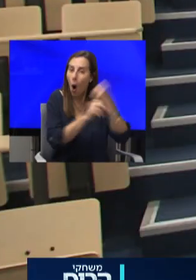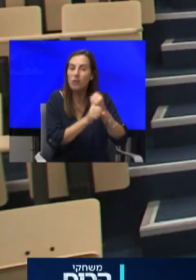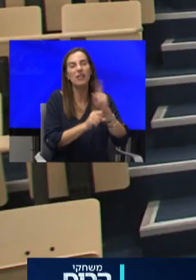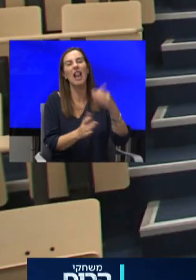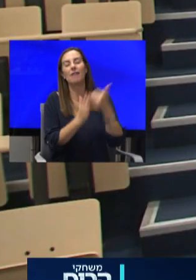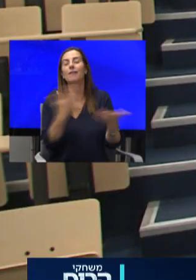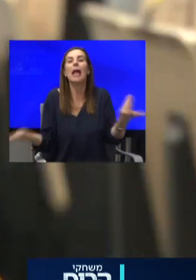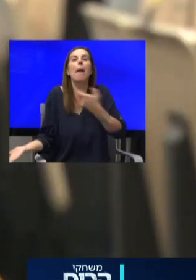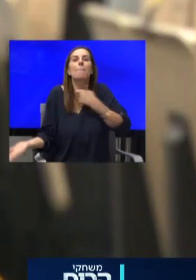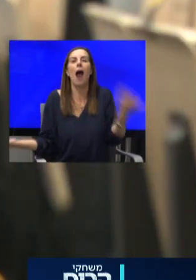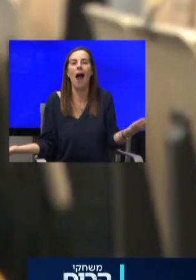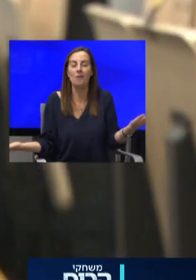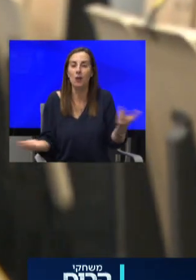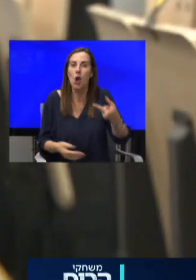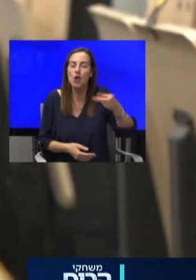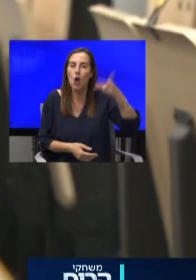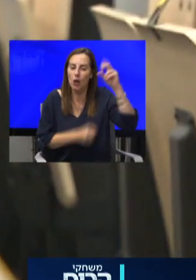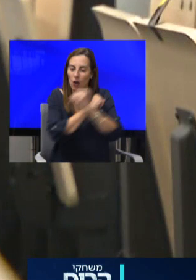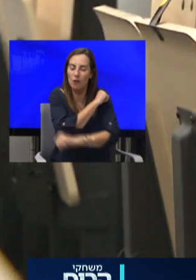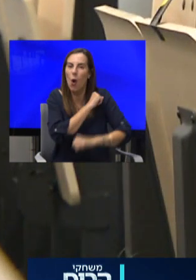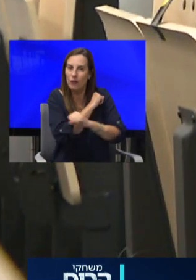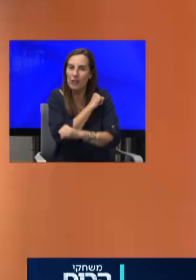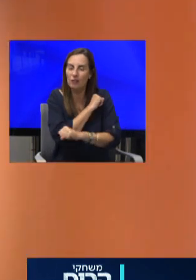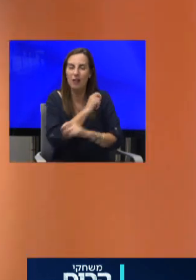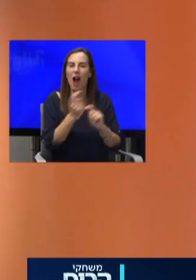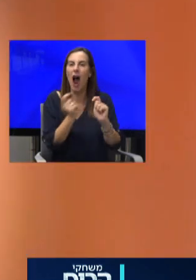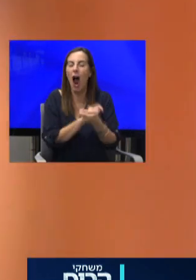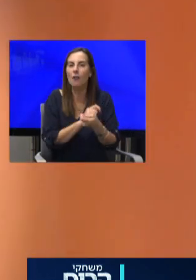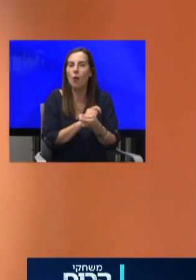כשיותר ויותר אוניברסיטאות הפכו למוקדי הדבקה